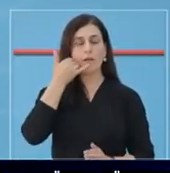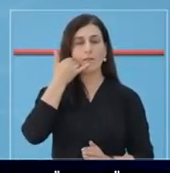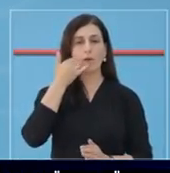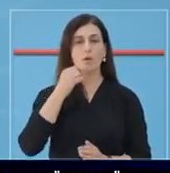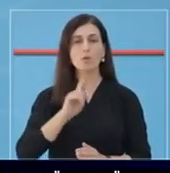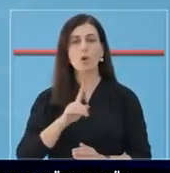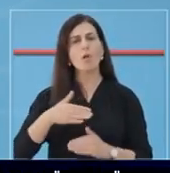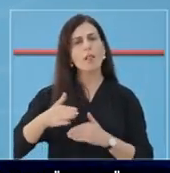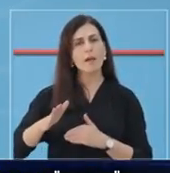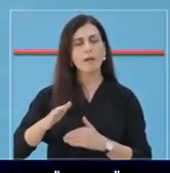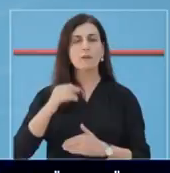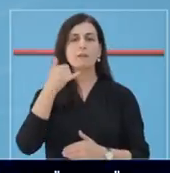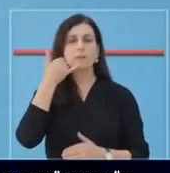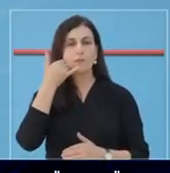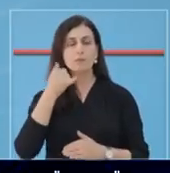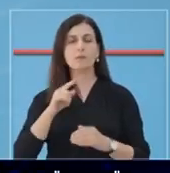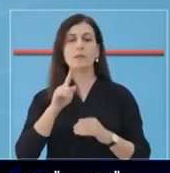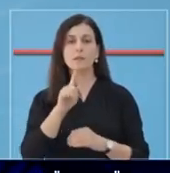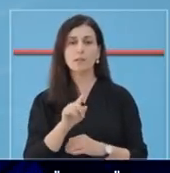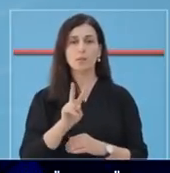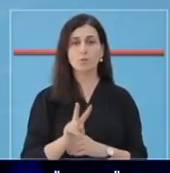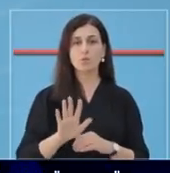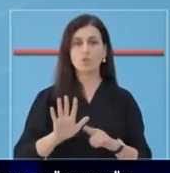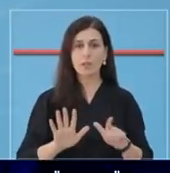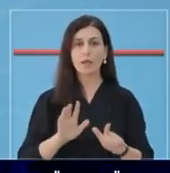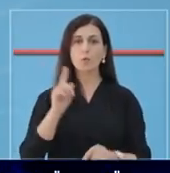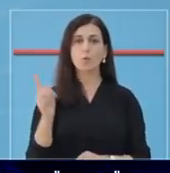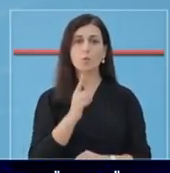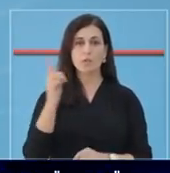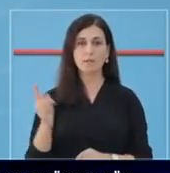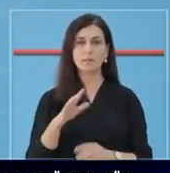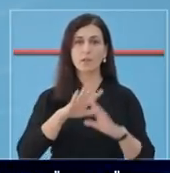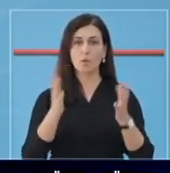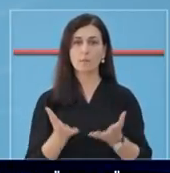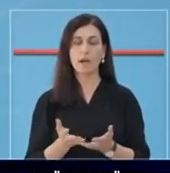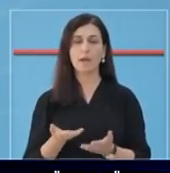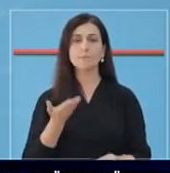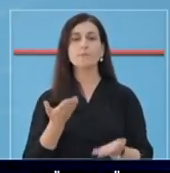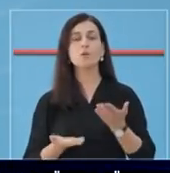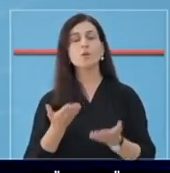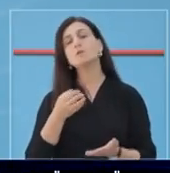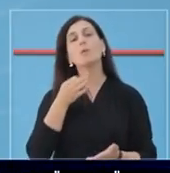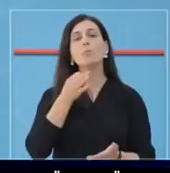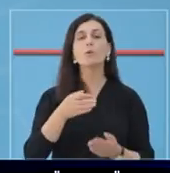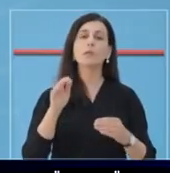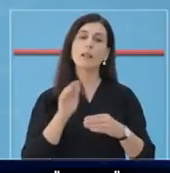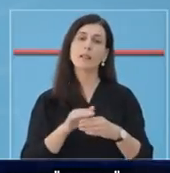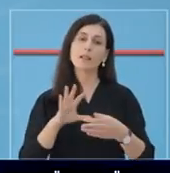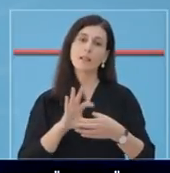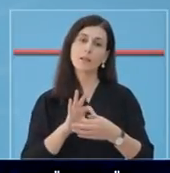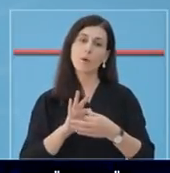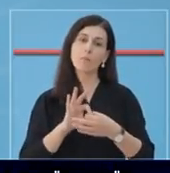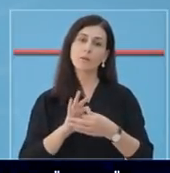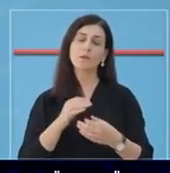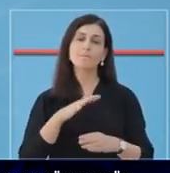i neglizhoni, telefononi nëmrin e urgjensës 127. Nëse do të keni pyetje mbi COVID-19, apo shqetsime psikologike,